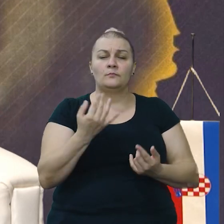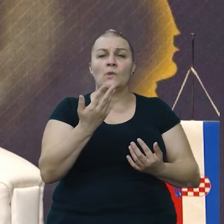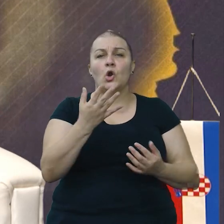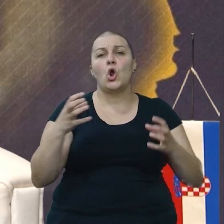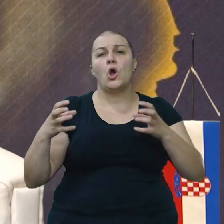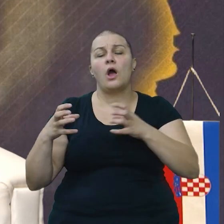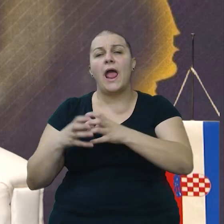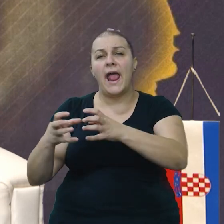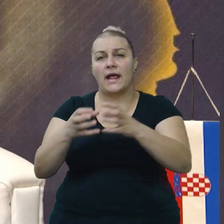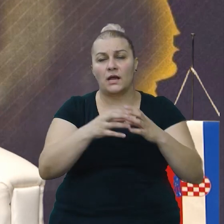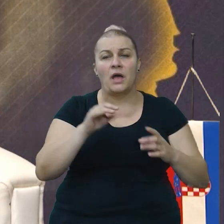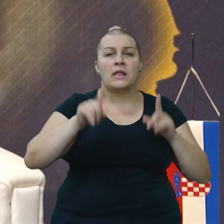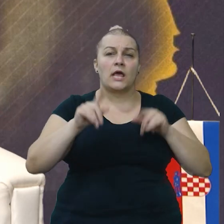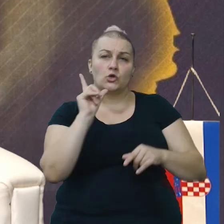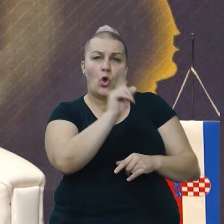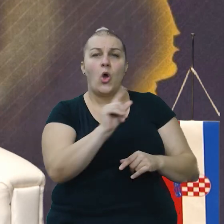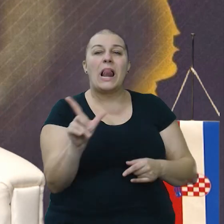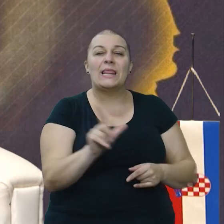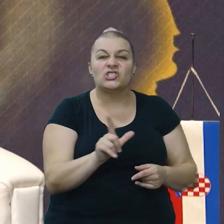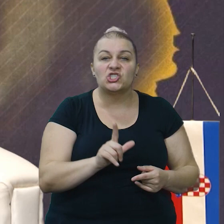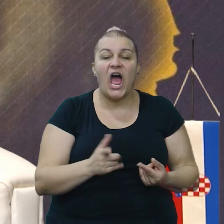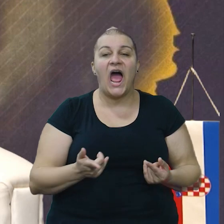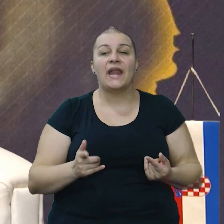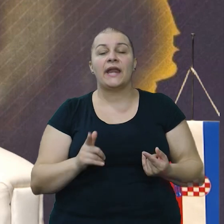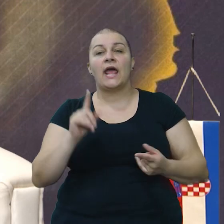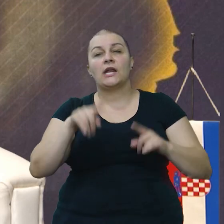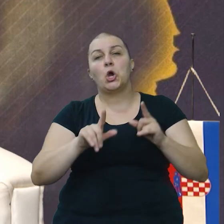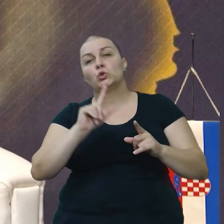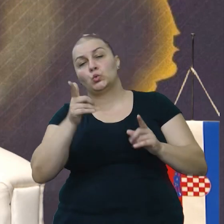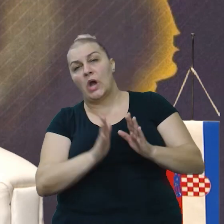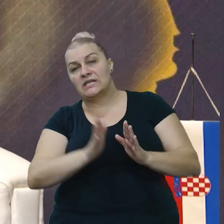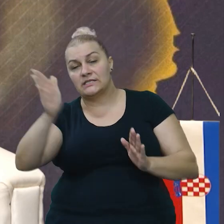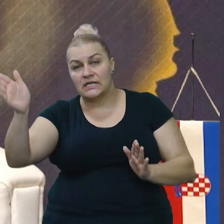u lišane, neki su išli na neku drugu stranu.